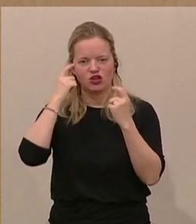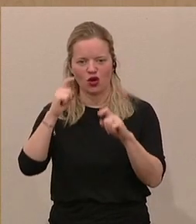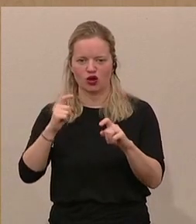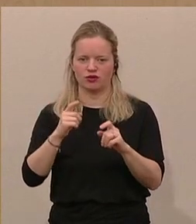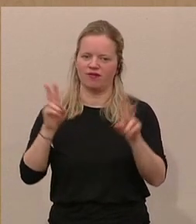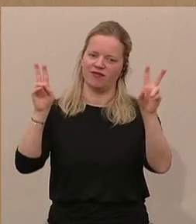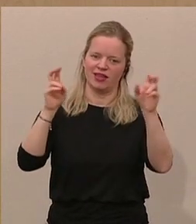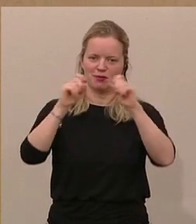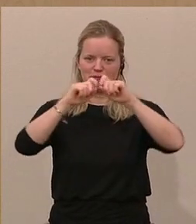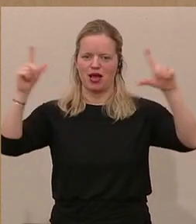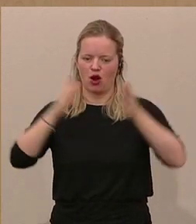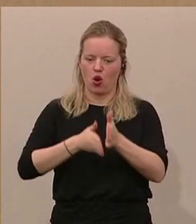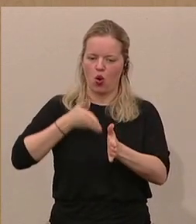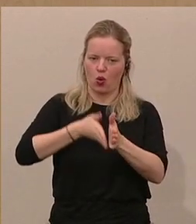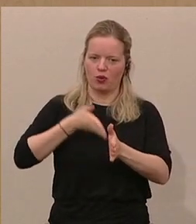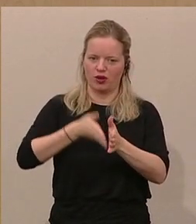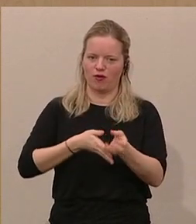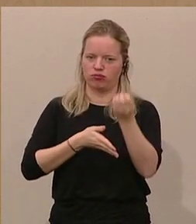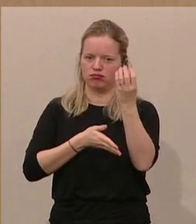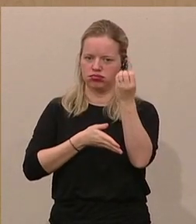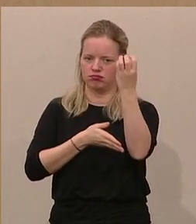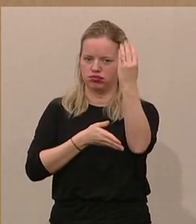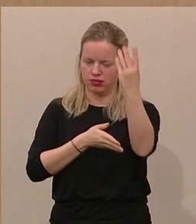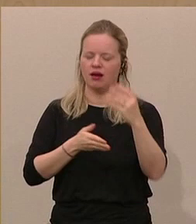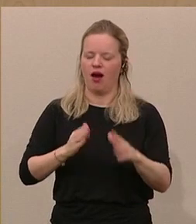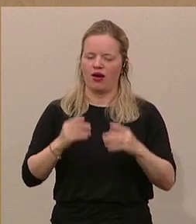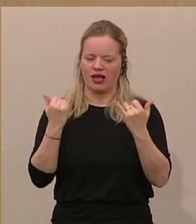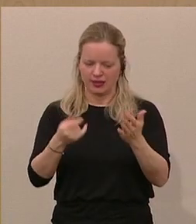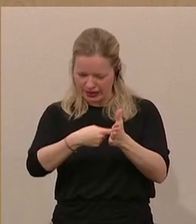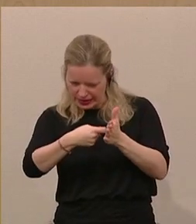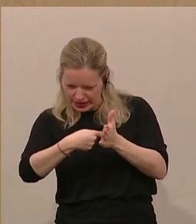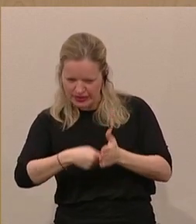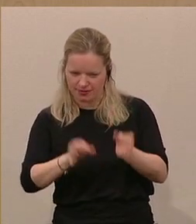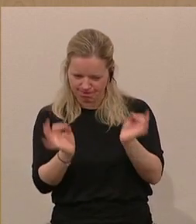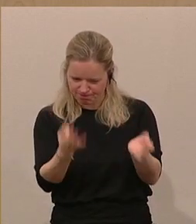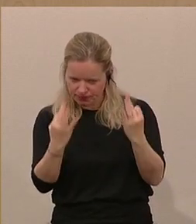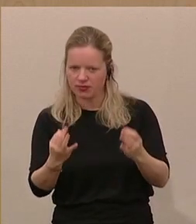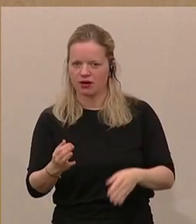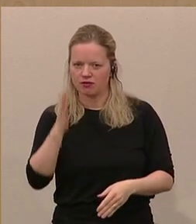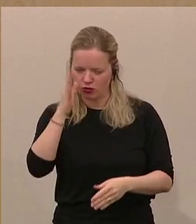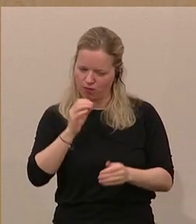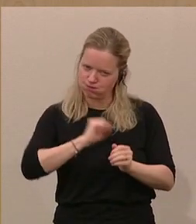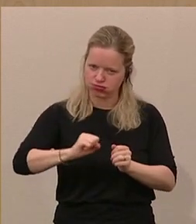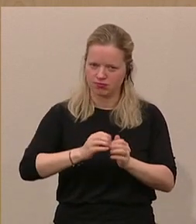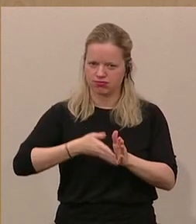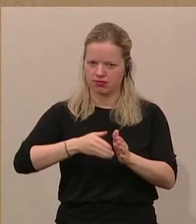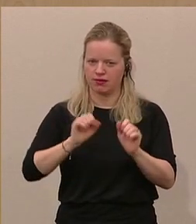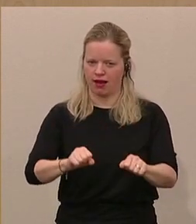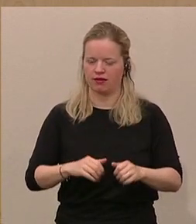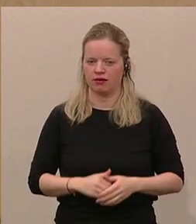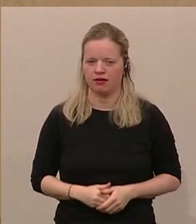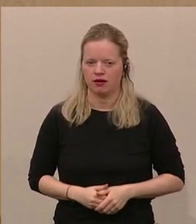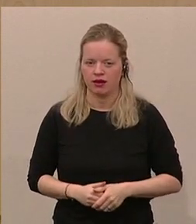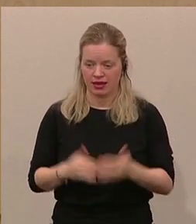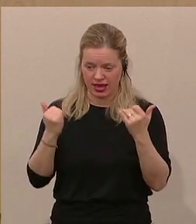in die Jahre gekommen ist, wieder auf Vordermann bringen. Schon mit dem Einsatz unserer Gesundheitsminister Beate Hartinger-Klein sind